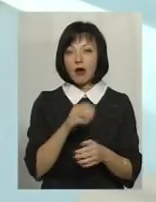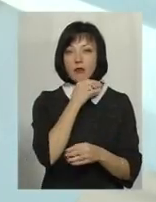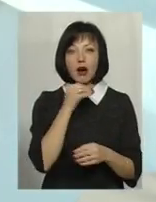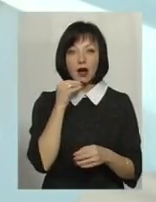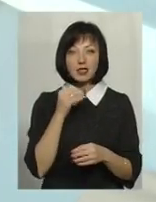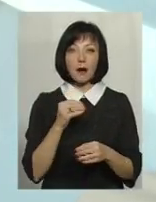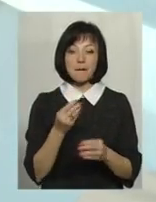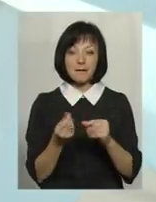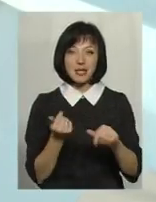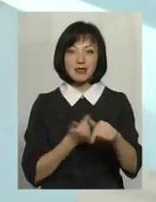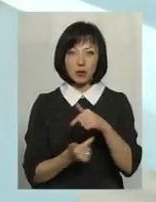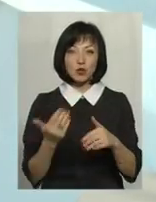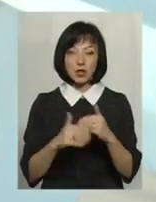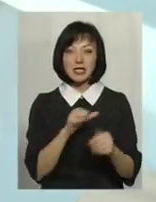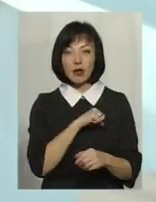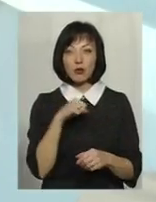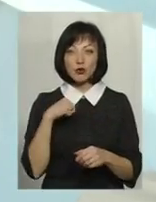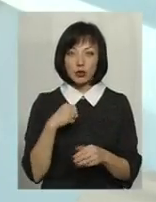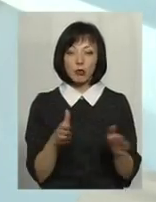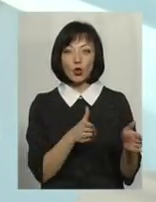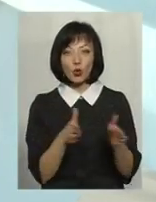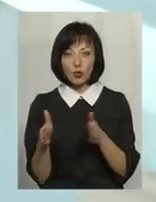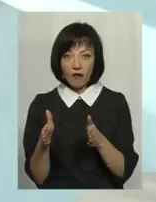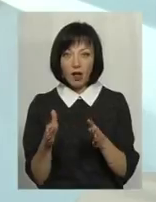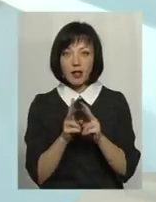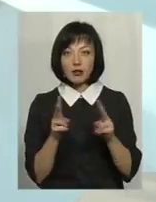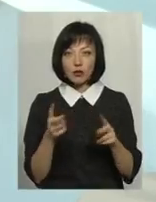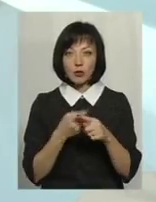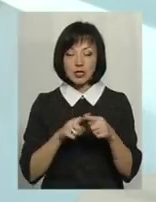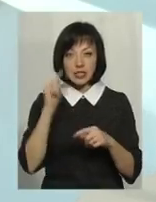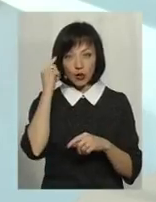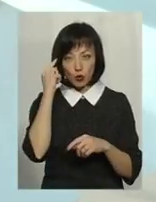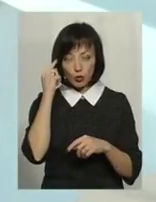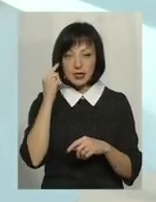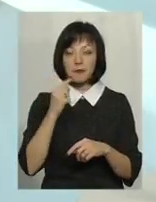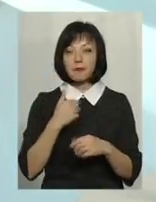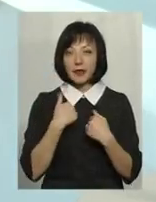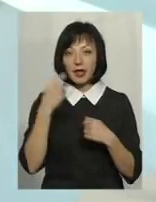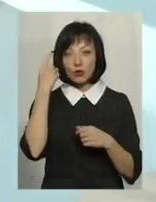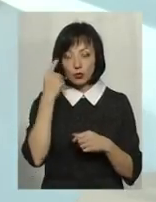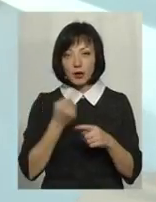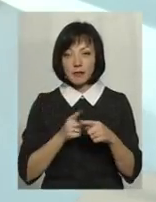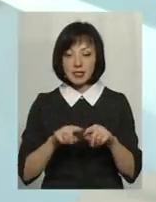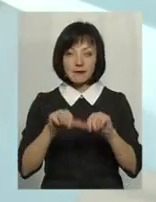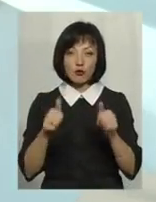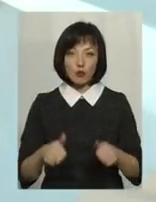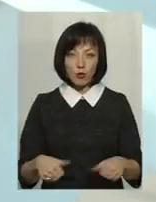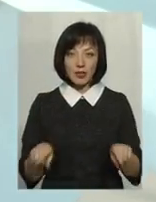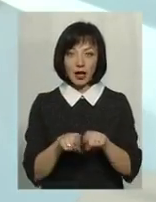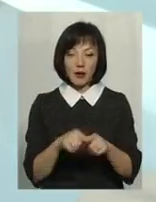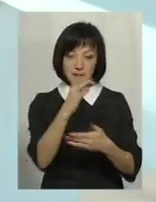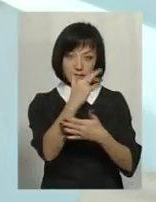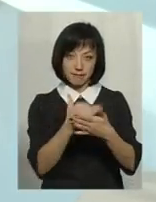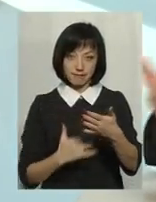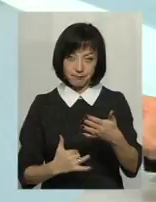багато підприємців, насправді, вже самотужки і підготували тих, хто про це задумується. Тобто, я думаю, що ми сформуємо такий портфель,